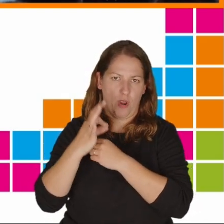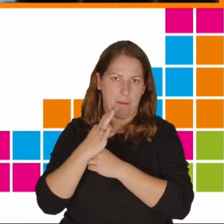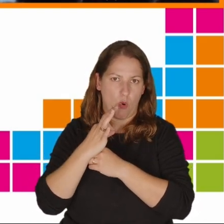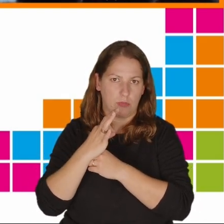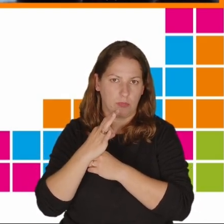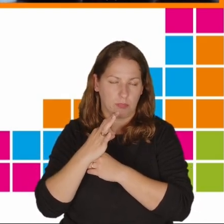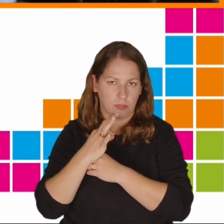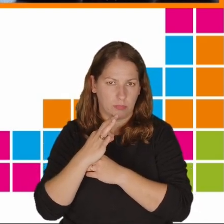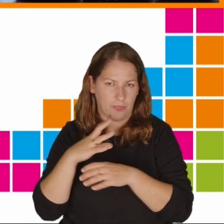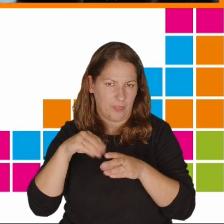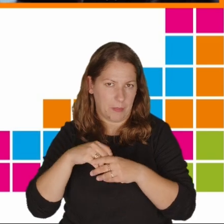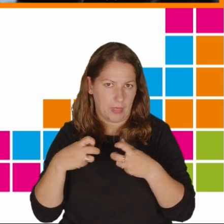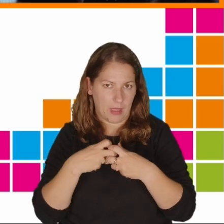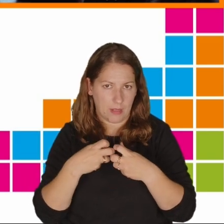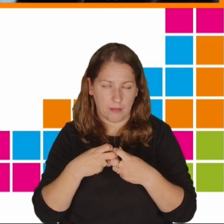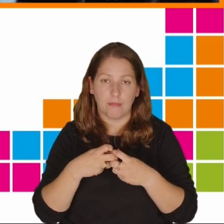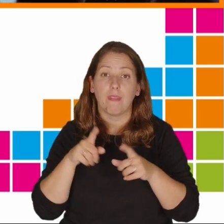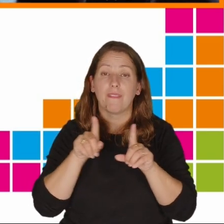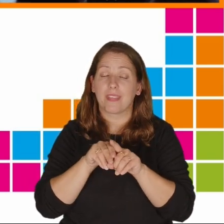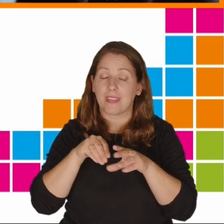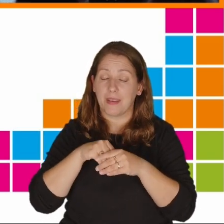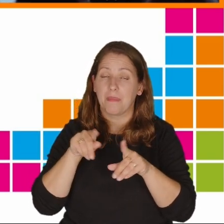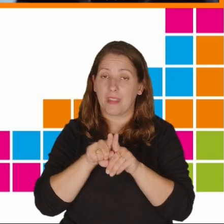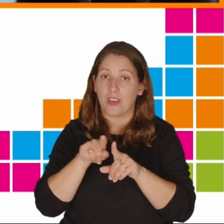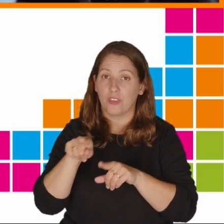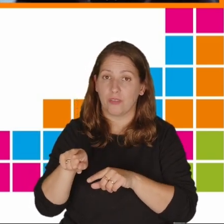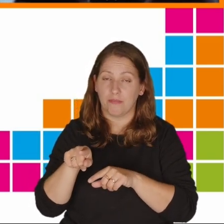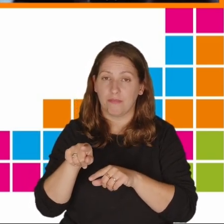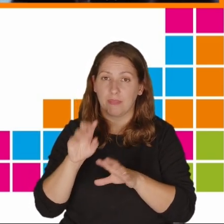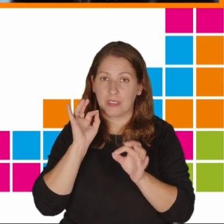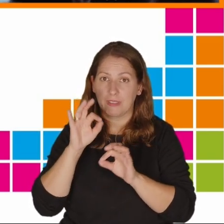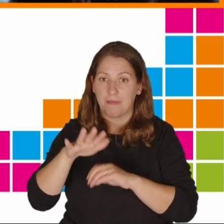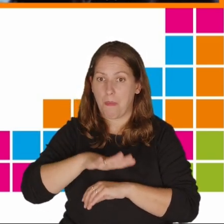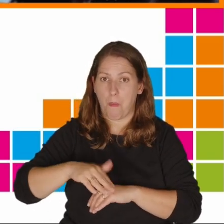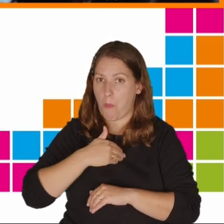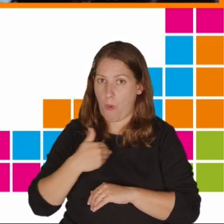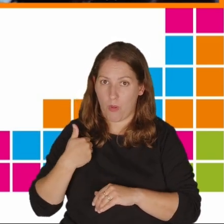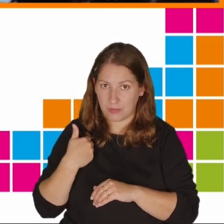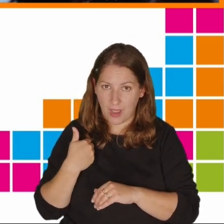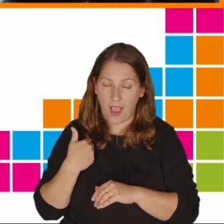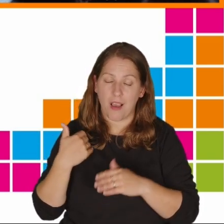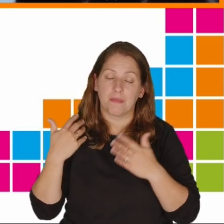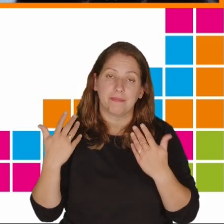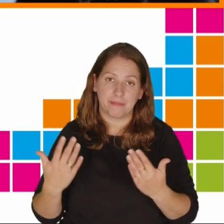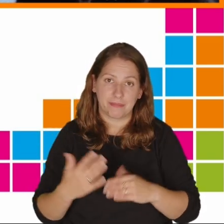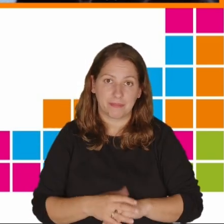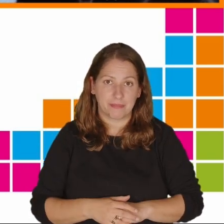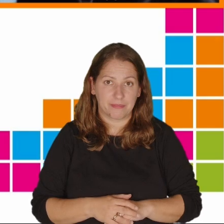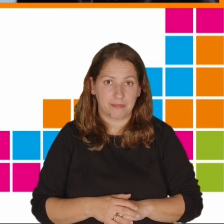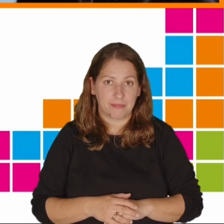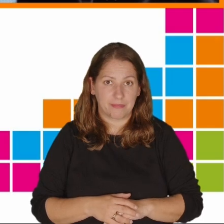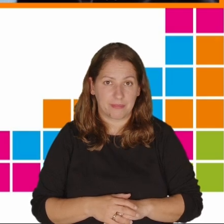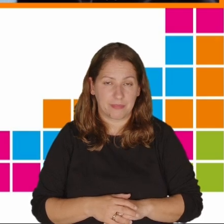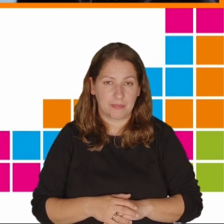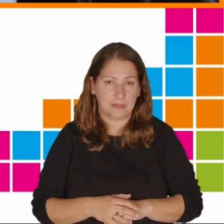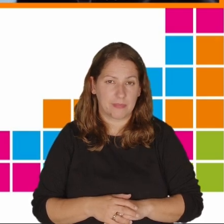Te dane zawierają również dany z Polski. Tutaj szczególnie to